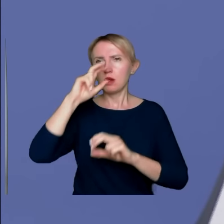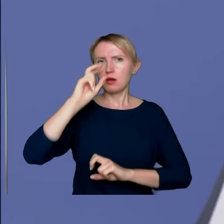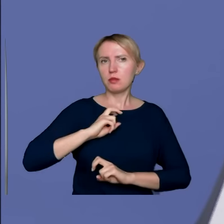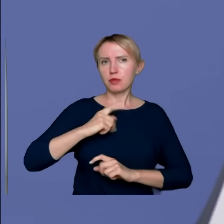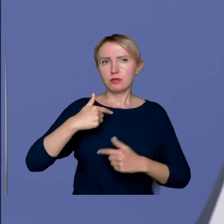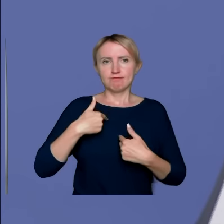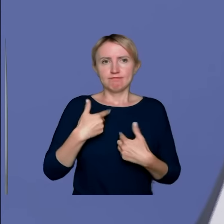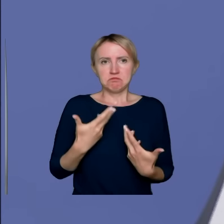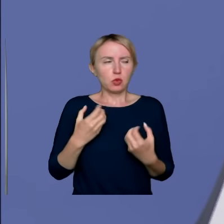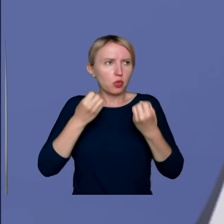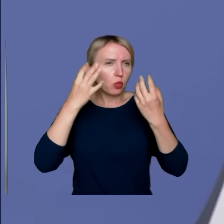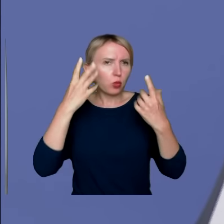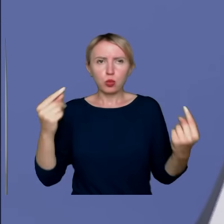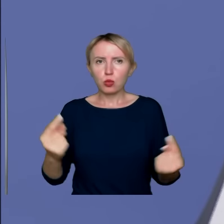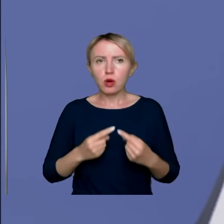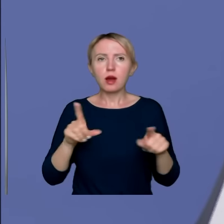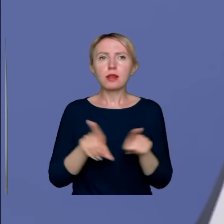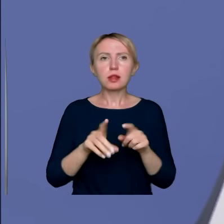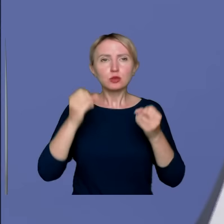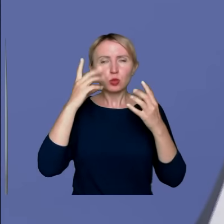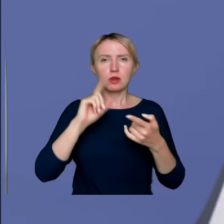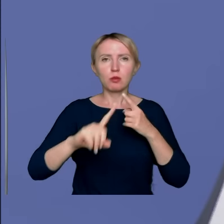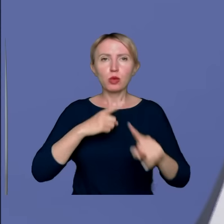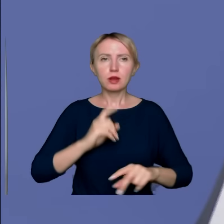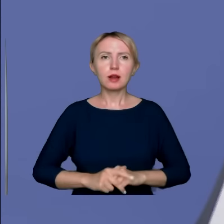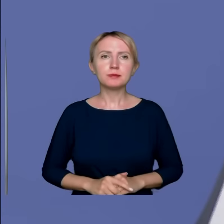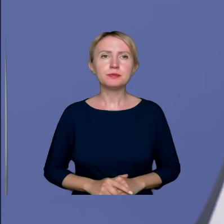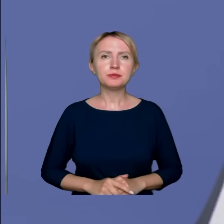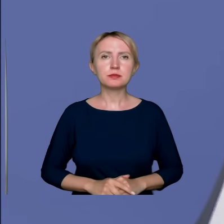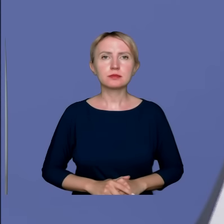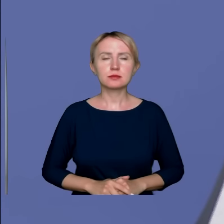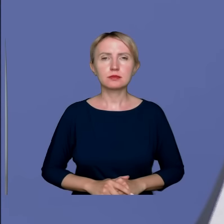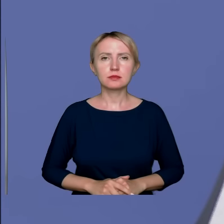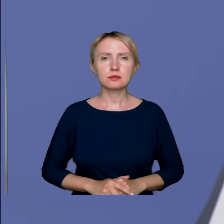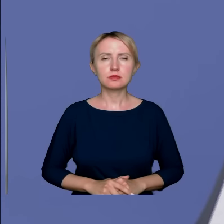widzenia kultury osobistej, ale także kultury politycznej tych polityków.